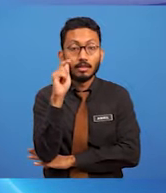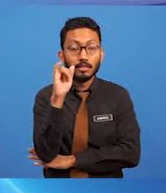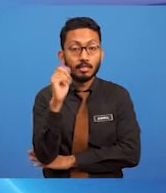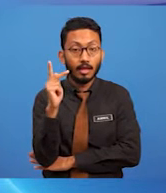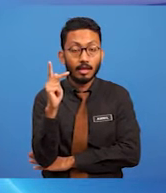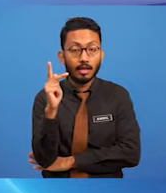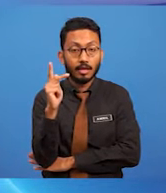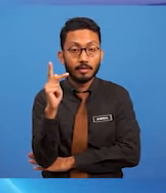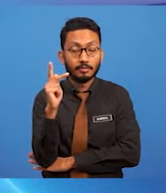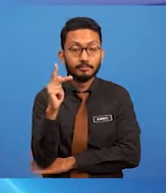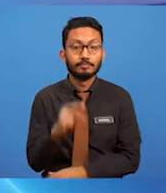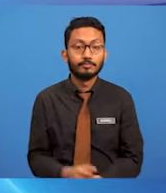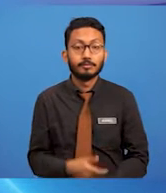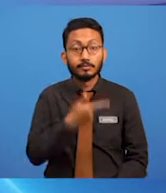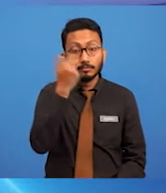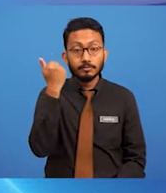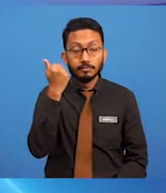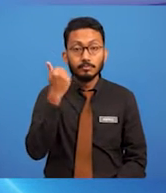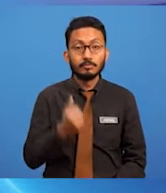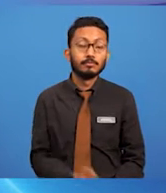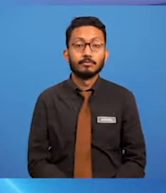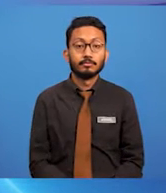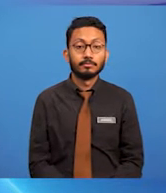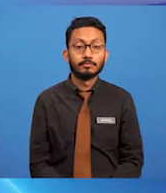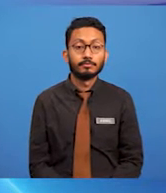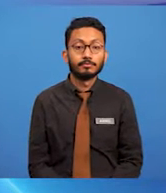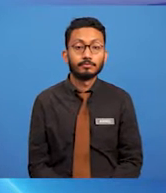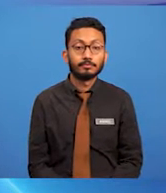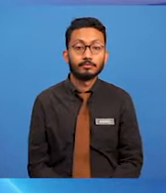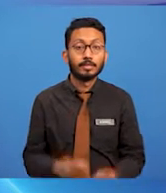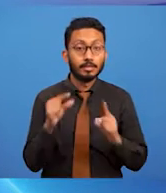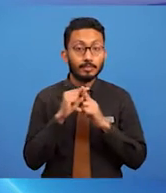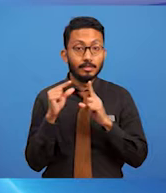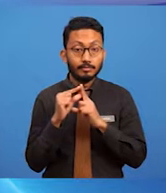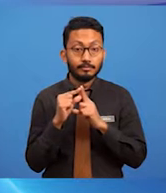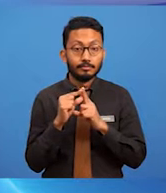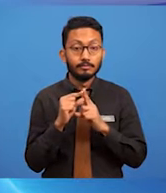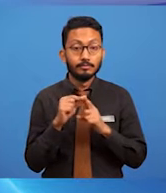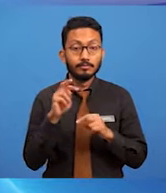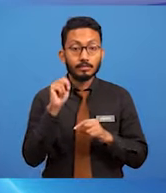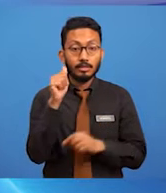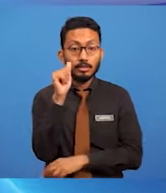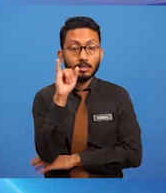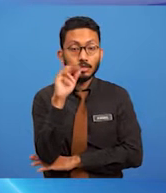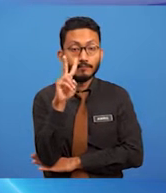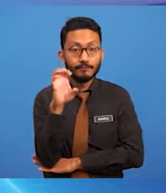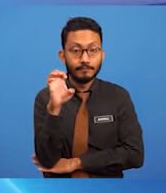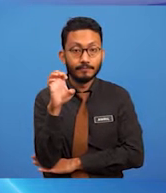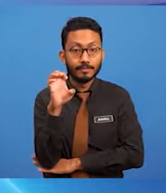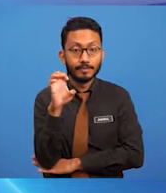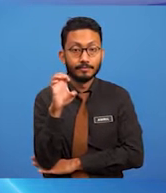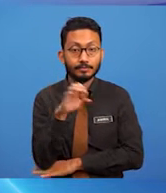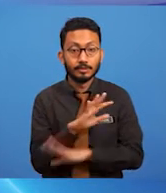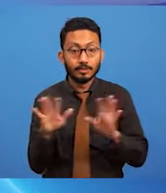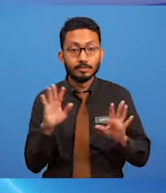hal ini kerana perkataan naif itu sendiri membawa maksud tidak matang